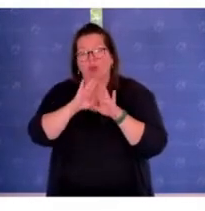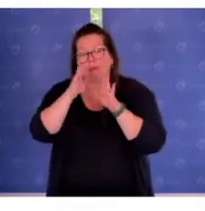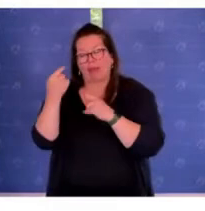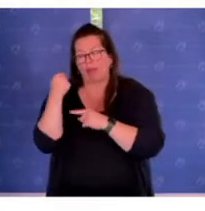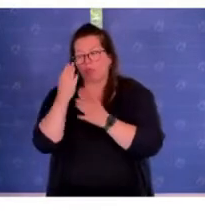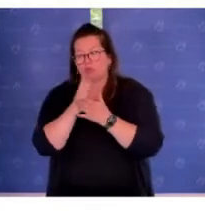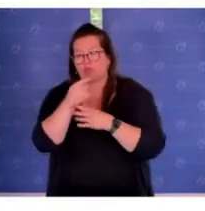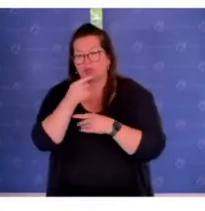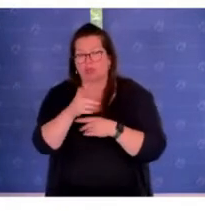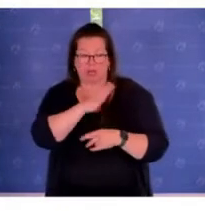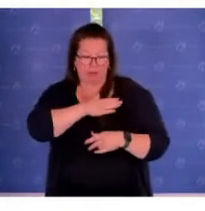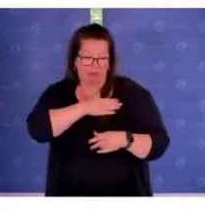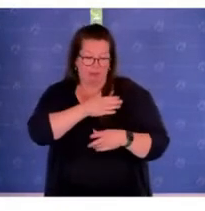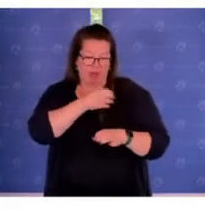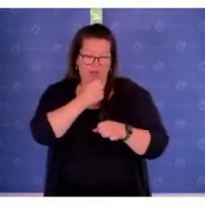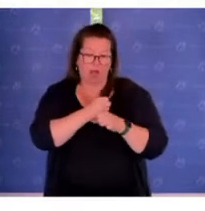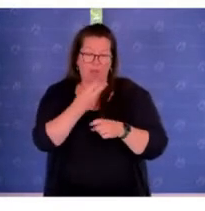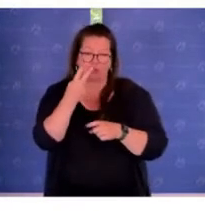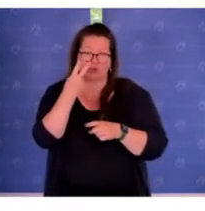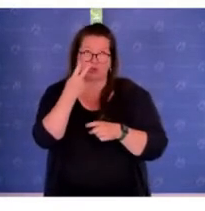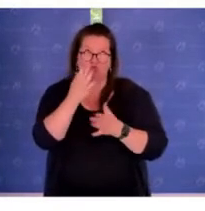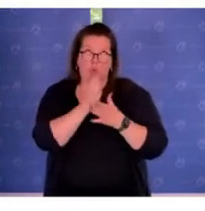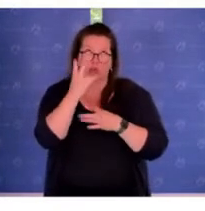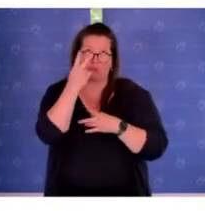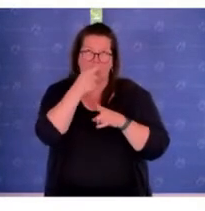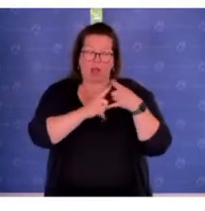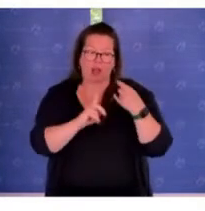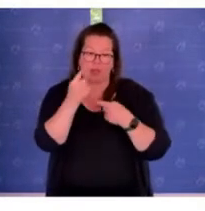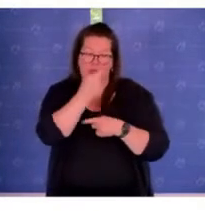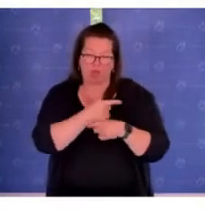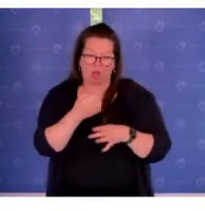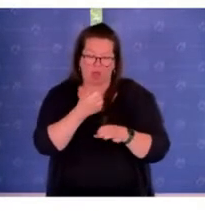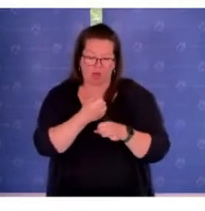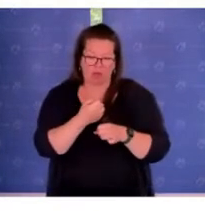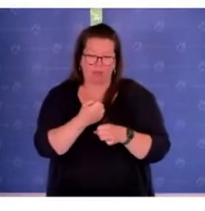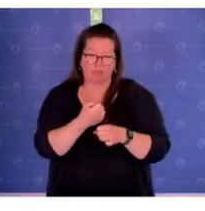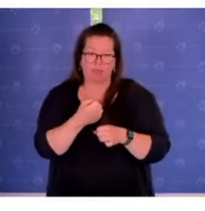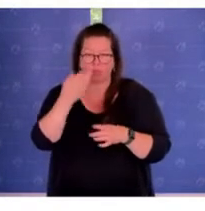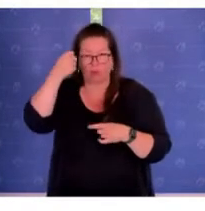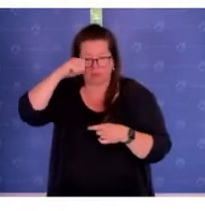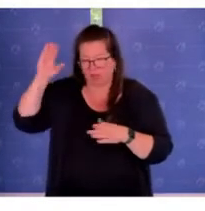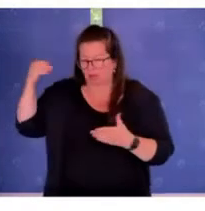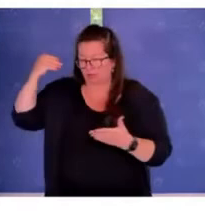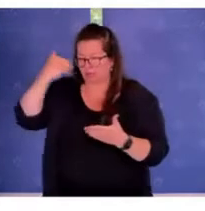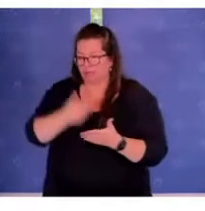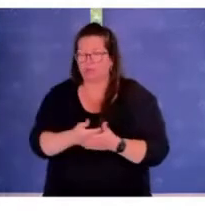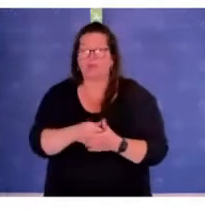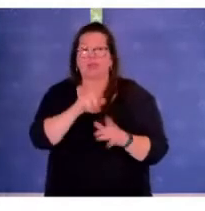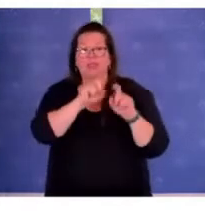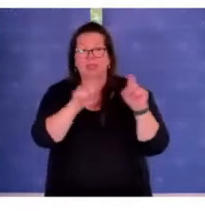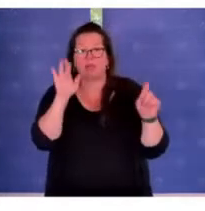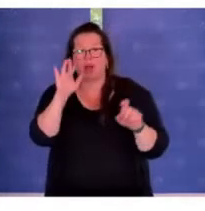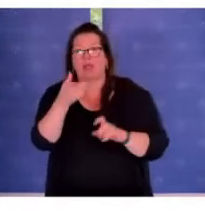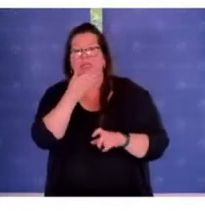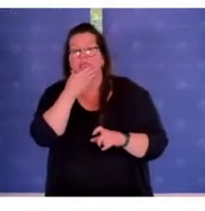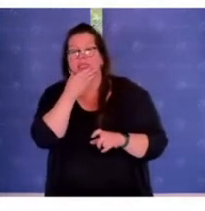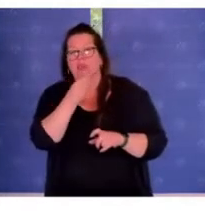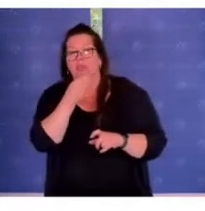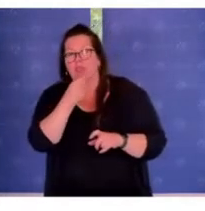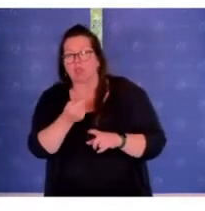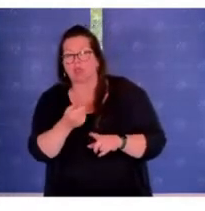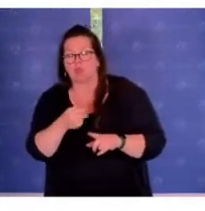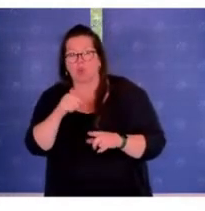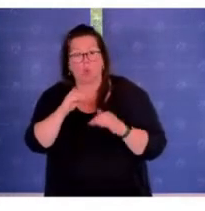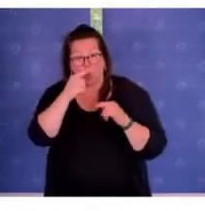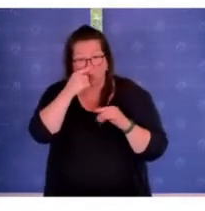Amt ausübe, jetzt seit gut zweieinhalb Jahren. Und in dem Zeitraum ist es auch in Berlin gelungen, das Thema Antisemitismus nicht nur im